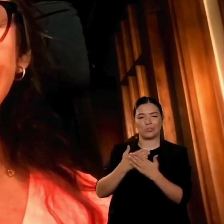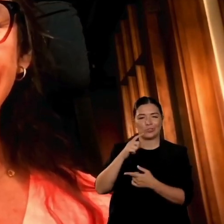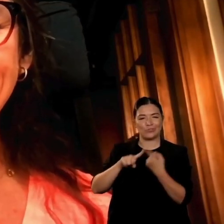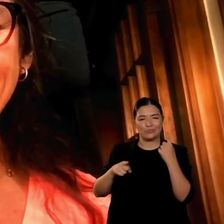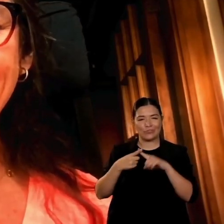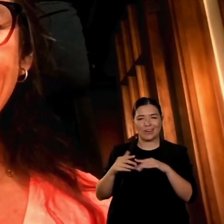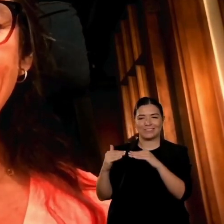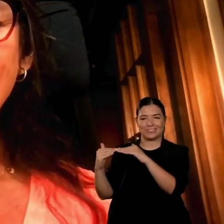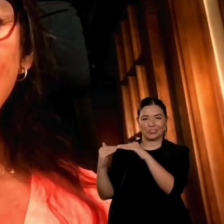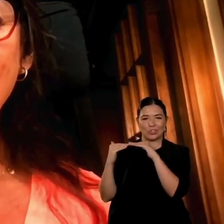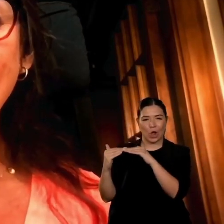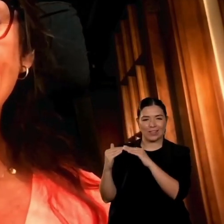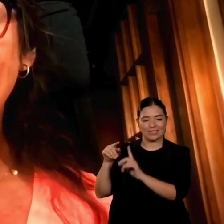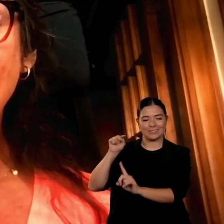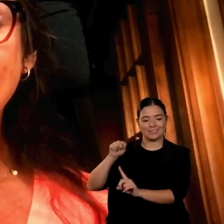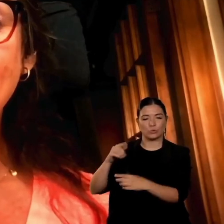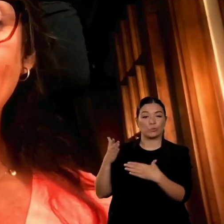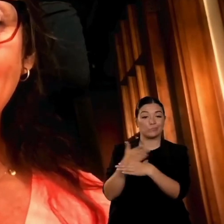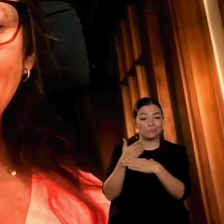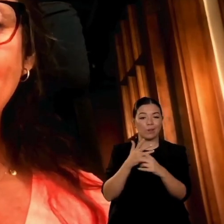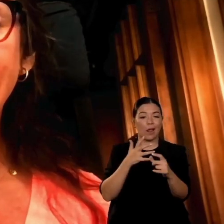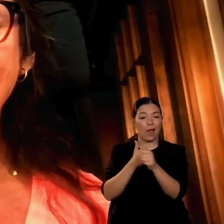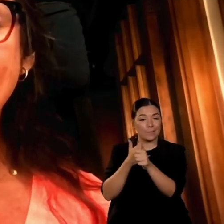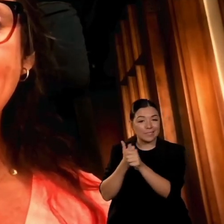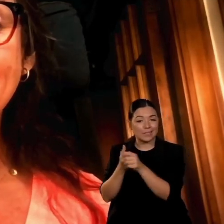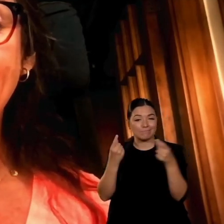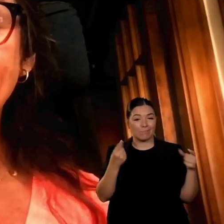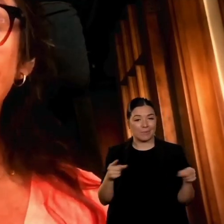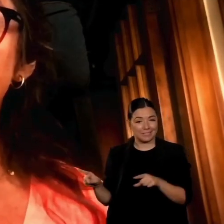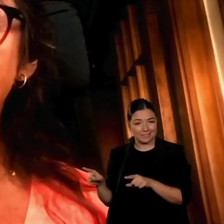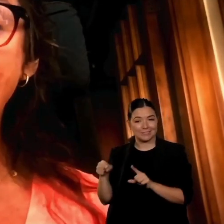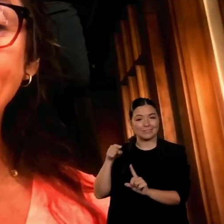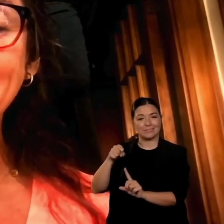divertitevi buon divertimento ciao a tutti